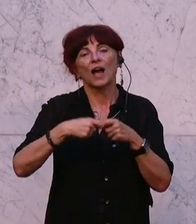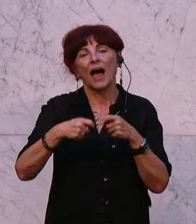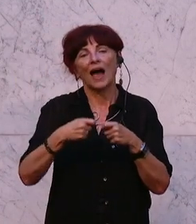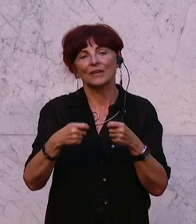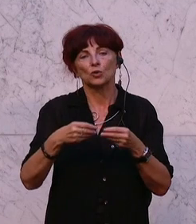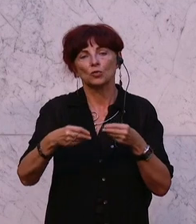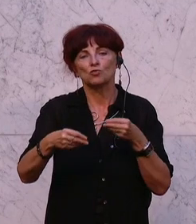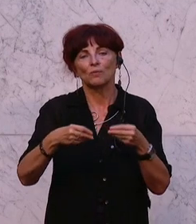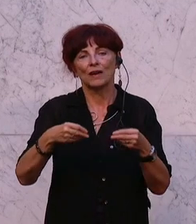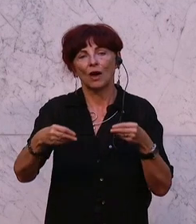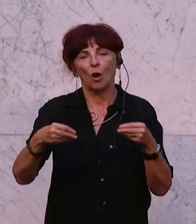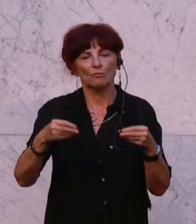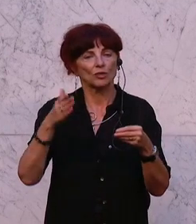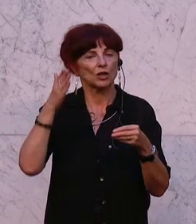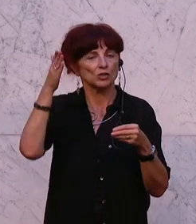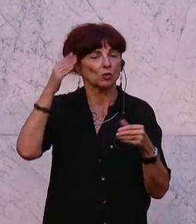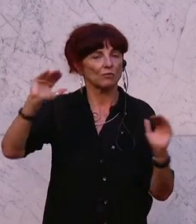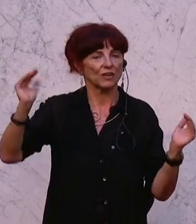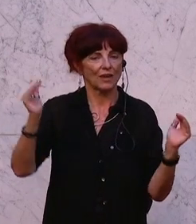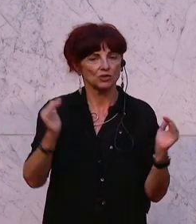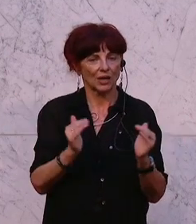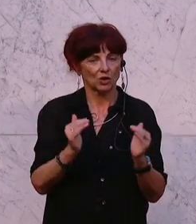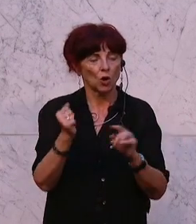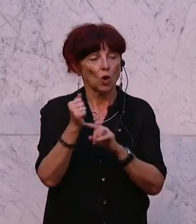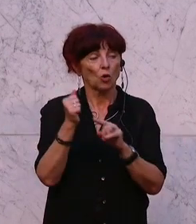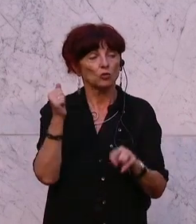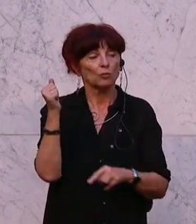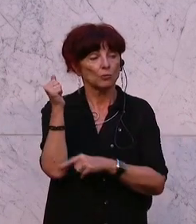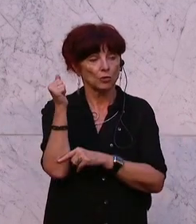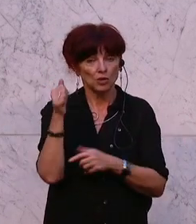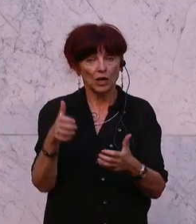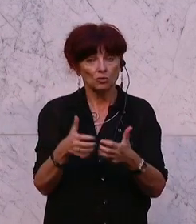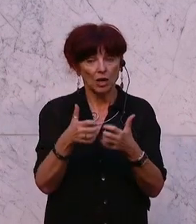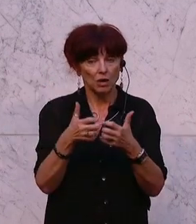Zukunft massiv einengen wird und der die Budgeterstellung in Zukunft massiv erschweren wird.